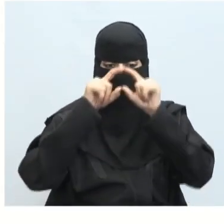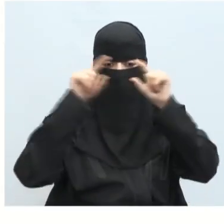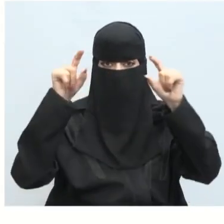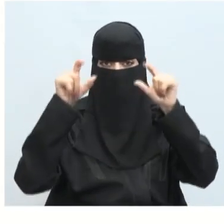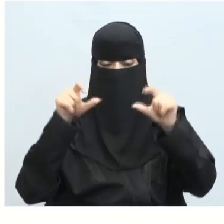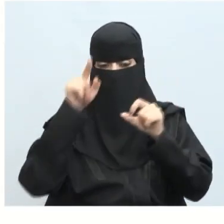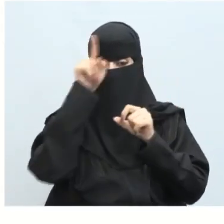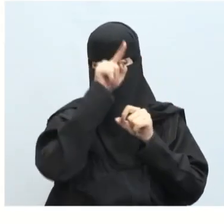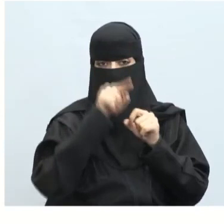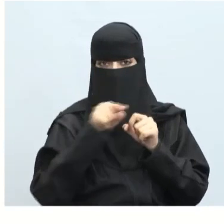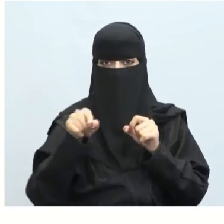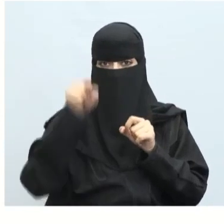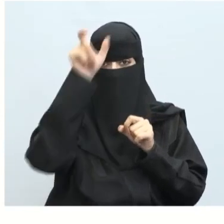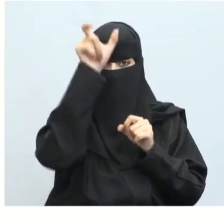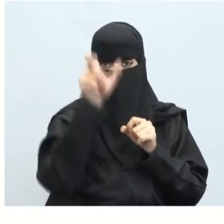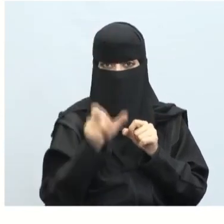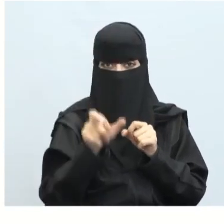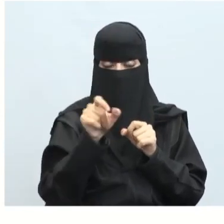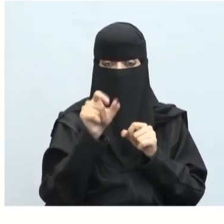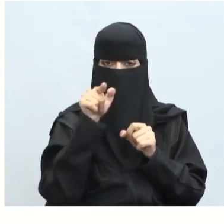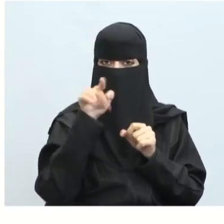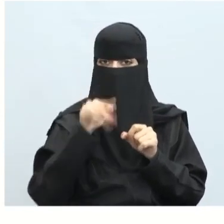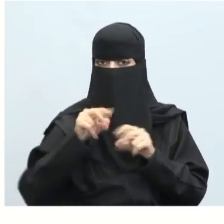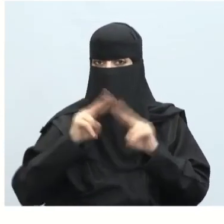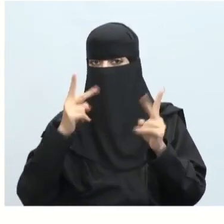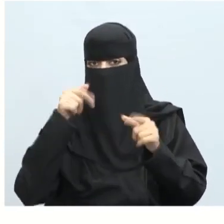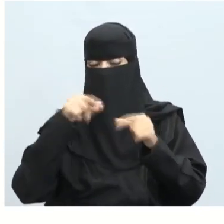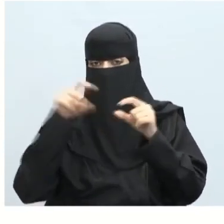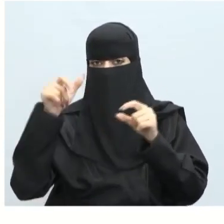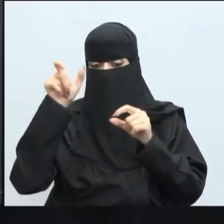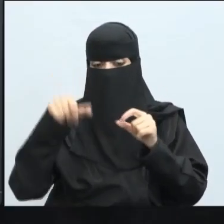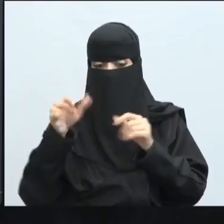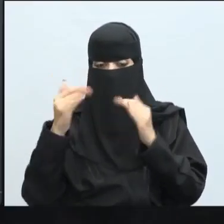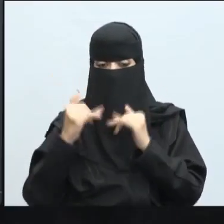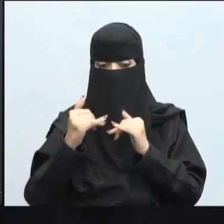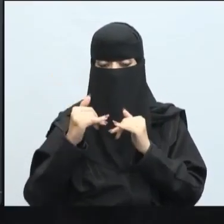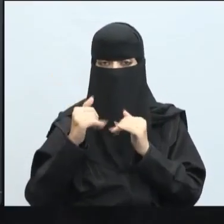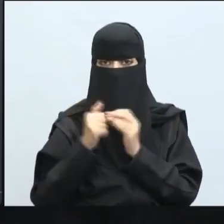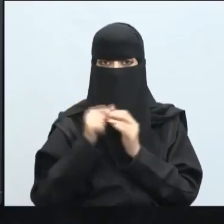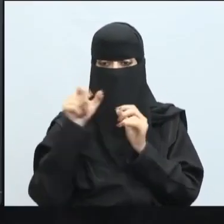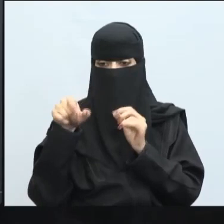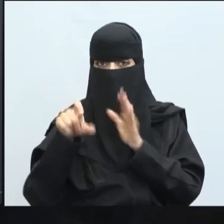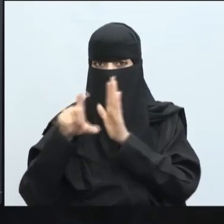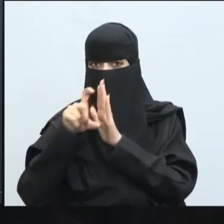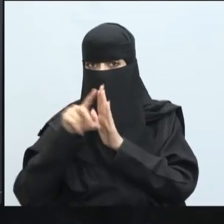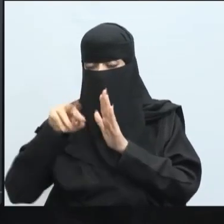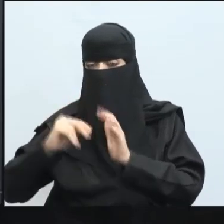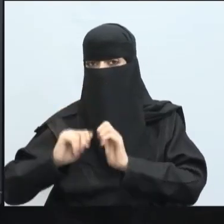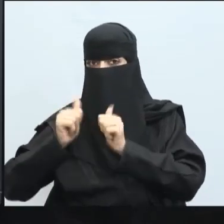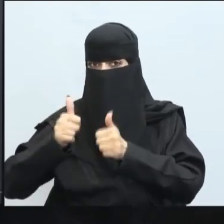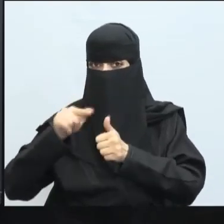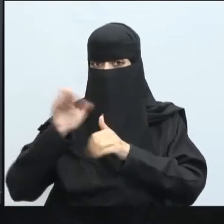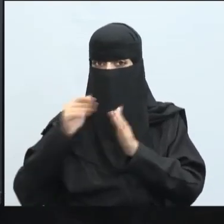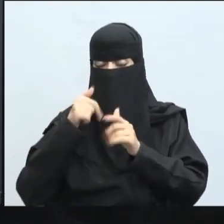هنا في التسمية في الـ Components تختلف عن التسمية في التكست هنا أو في النص في النص بإمكانك أنك تقول